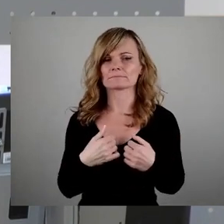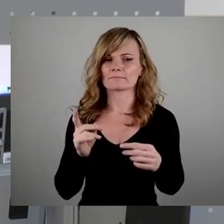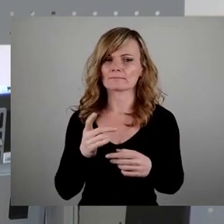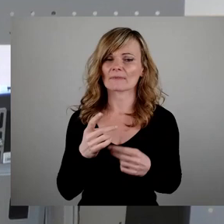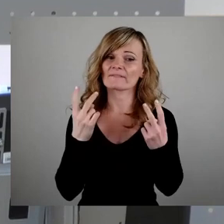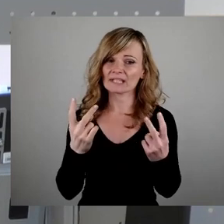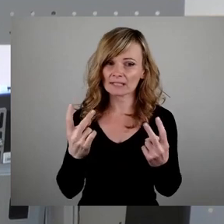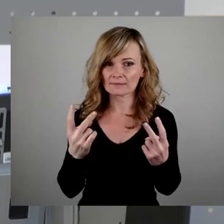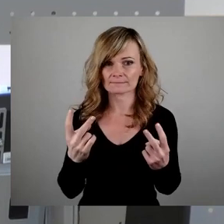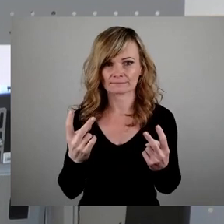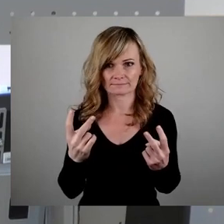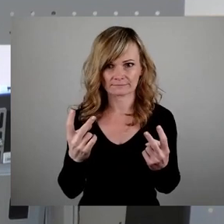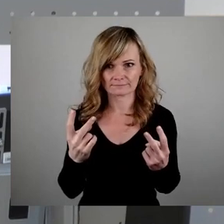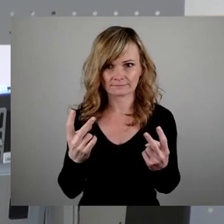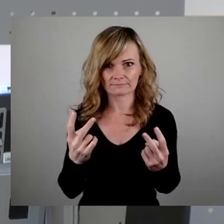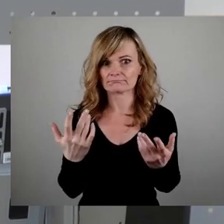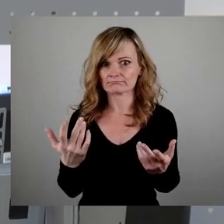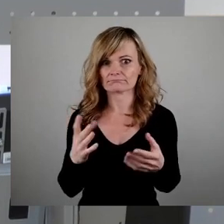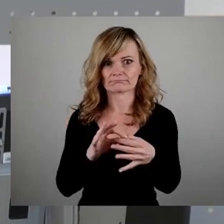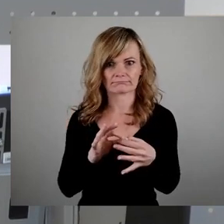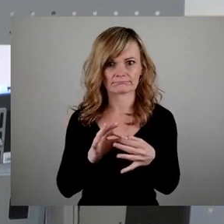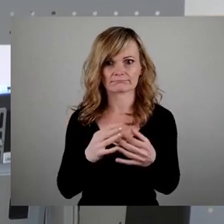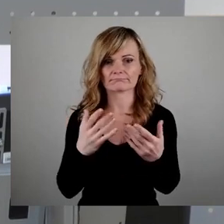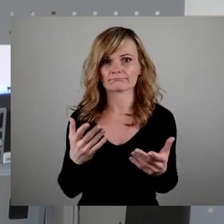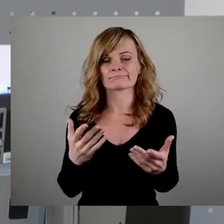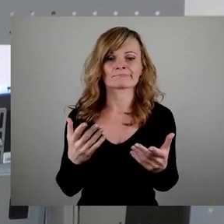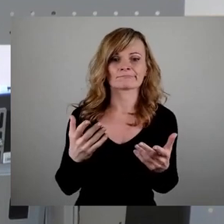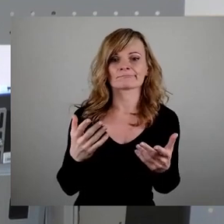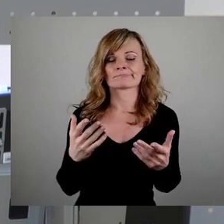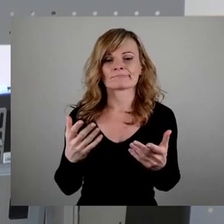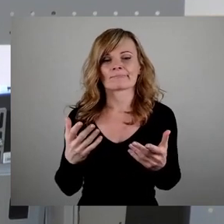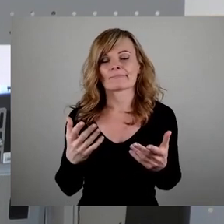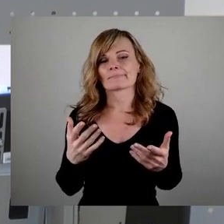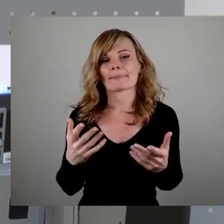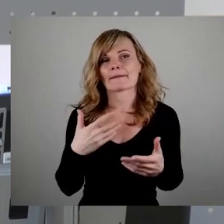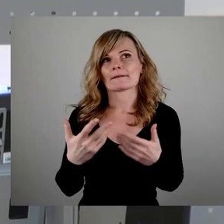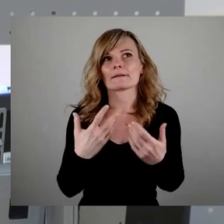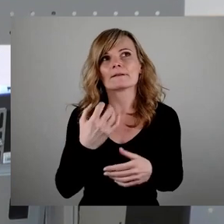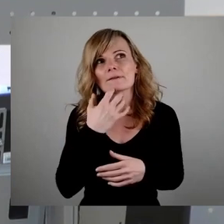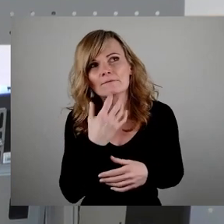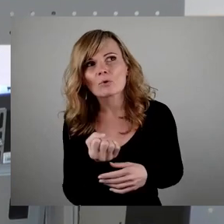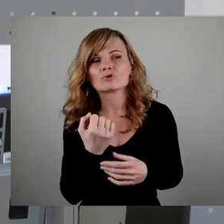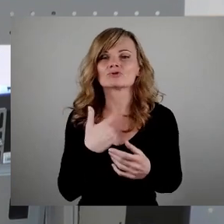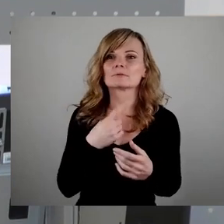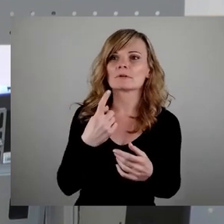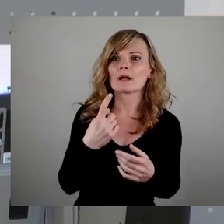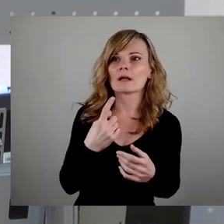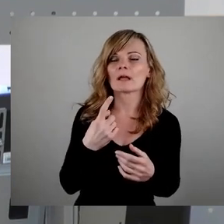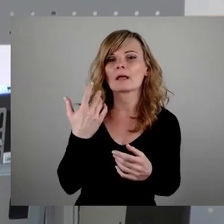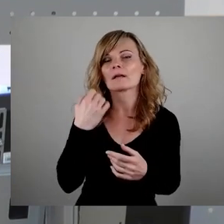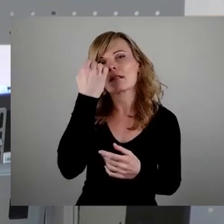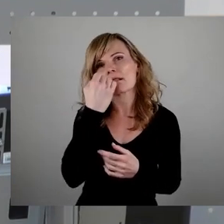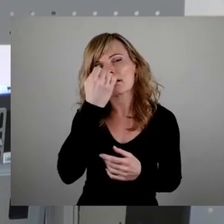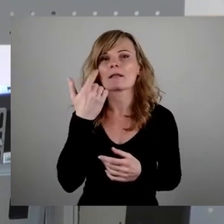nichtsdestotrotz reiben wir uns natürlich auch hier nicht die Wünsche in die Augen und Glauben der Verwaltung, die Verwaltung